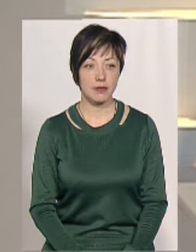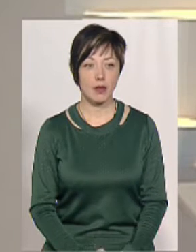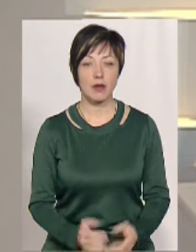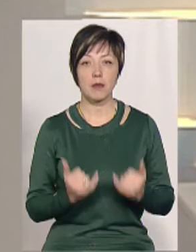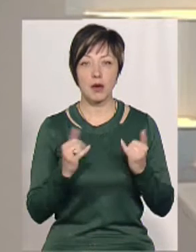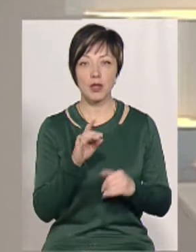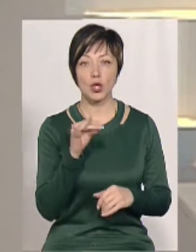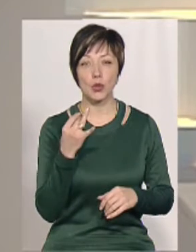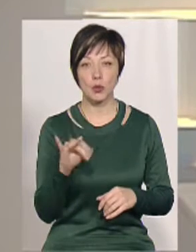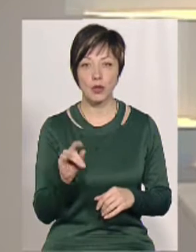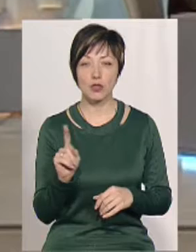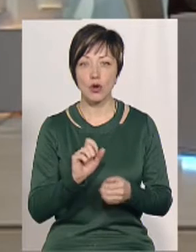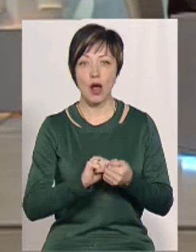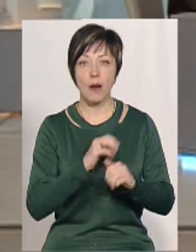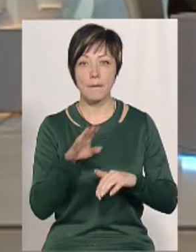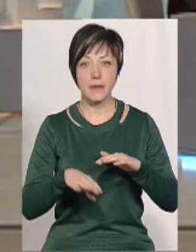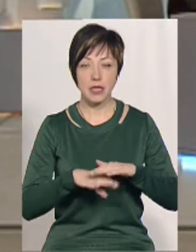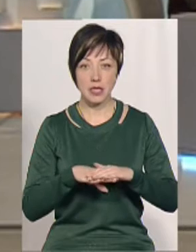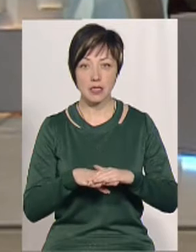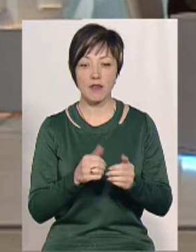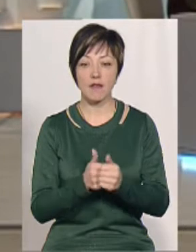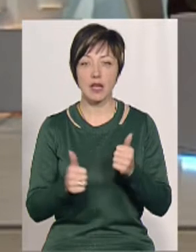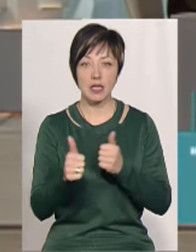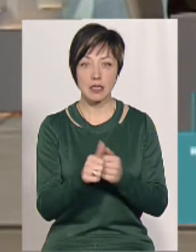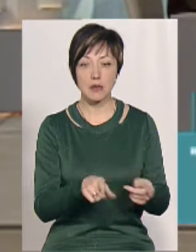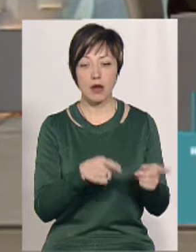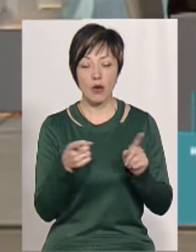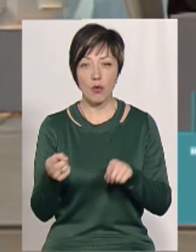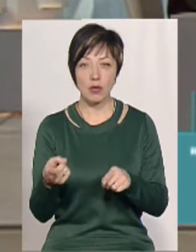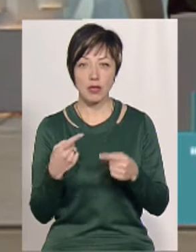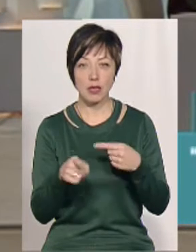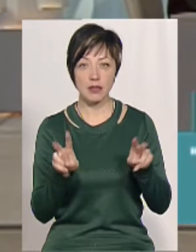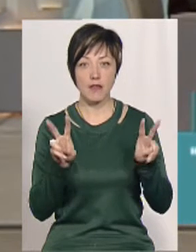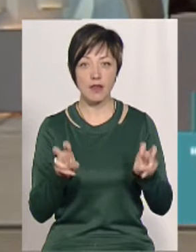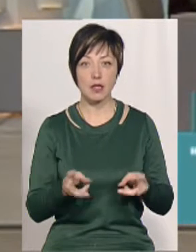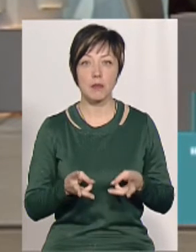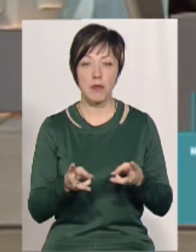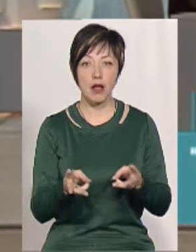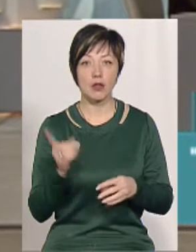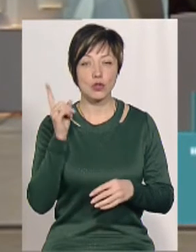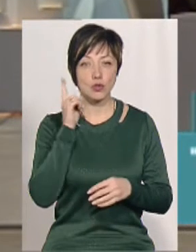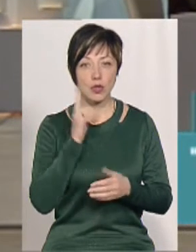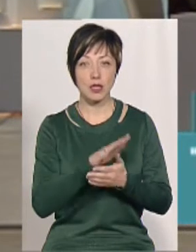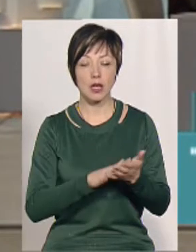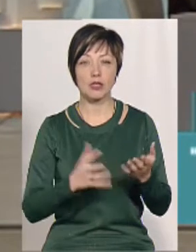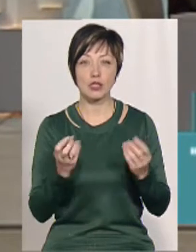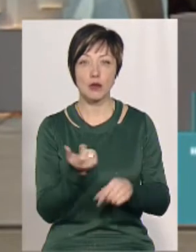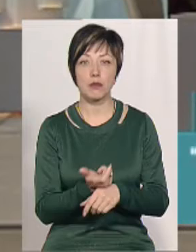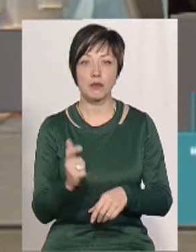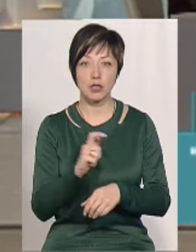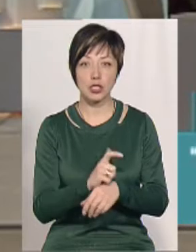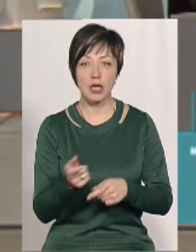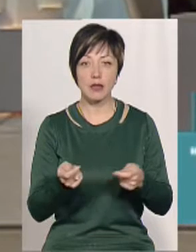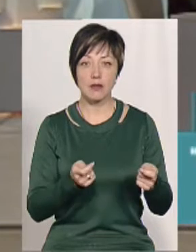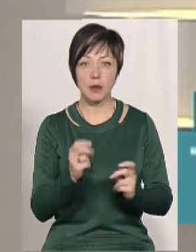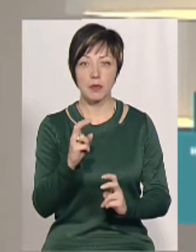Пане Юрію, попри те, що кам'янець в лідерах за переходом на альтернативні види палива, ми чули, а далі ще більше,